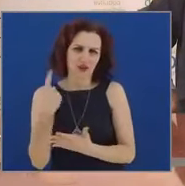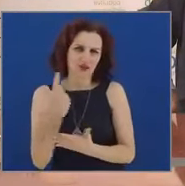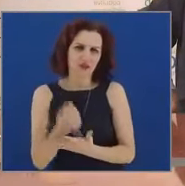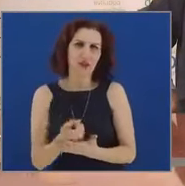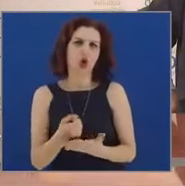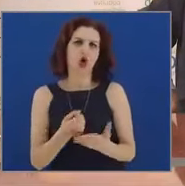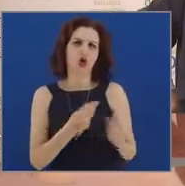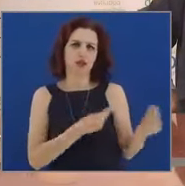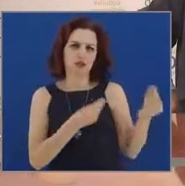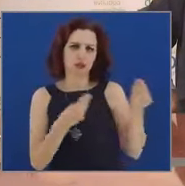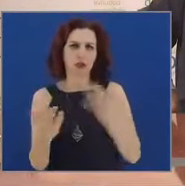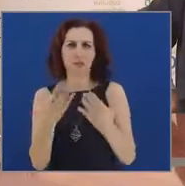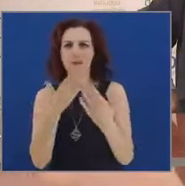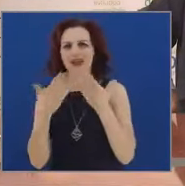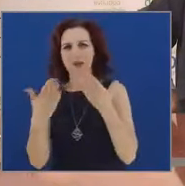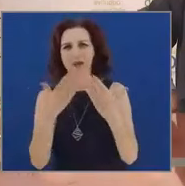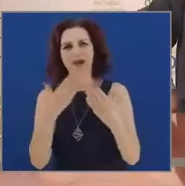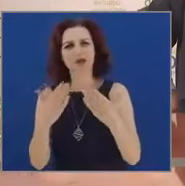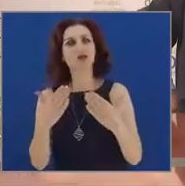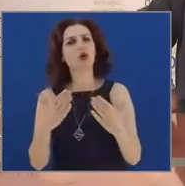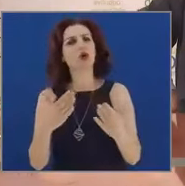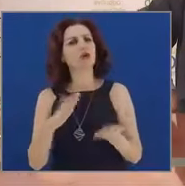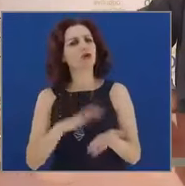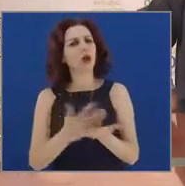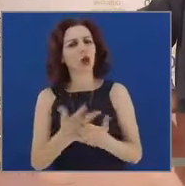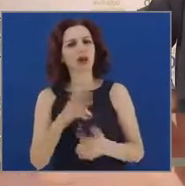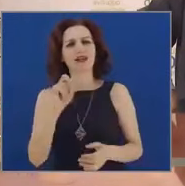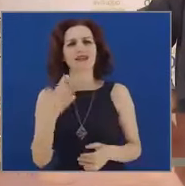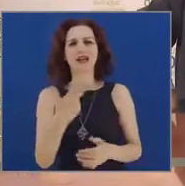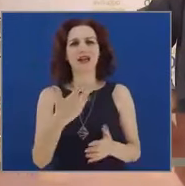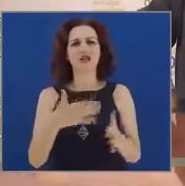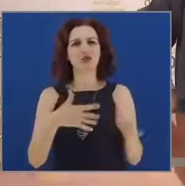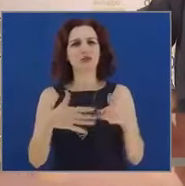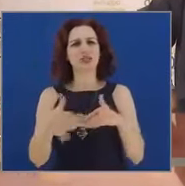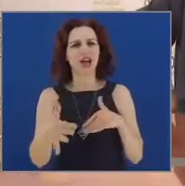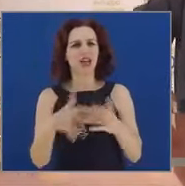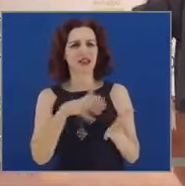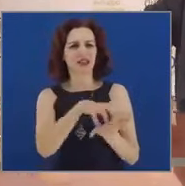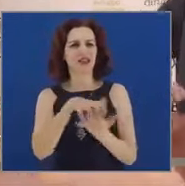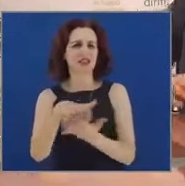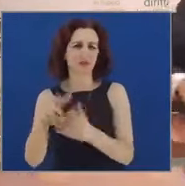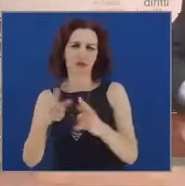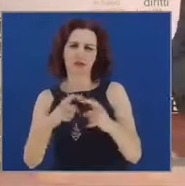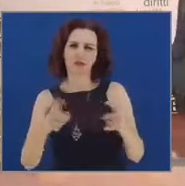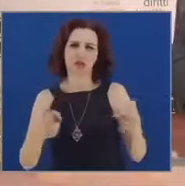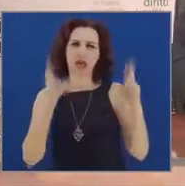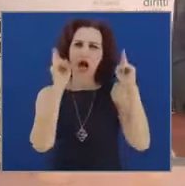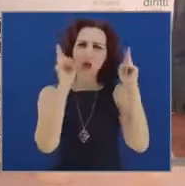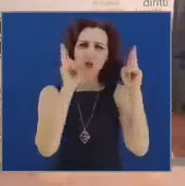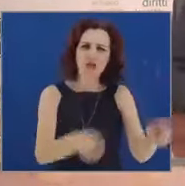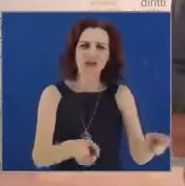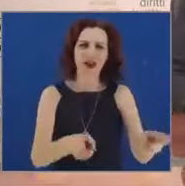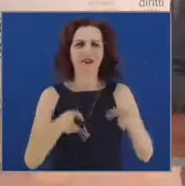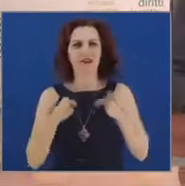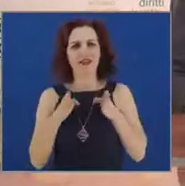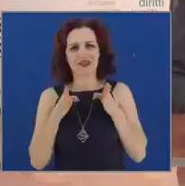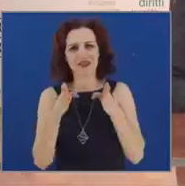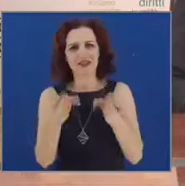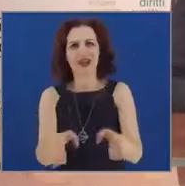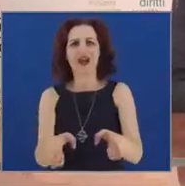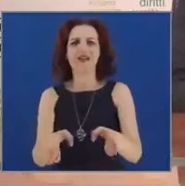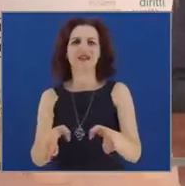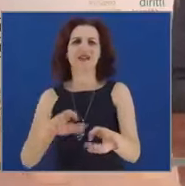Parlamento, ci sono più di 13 miliardi di investimenti nei vari settori, tra autostrade, strade, ferrovie e i porti.